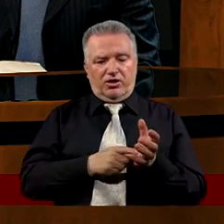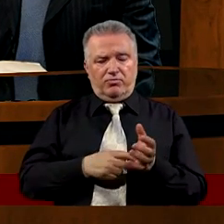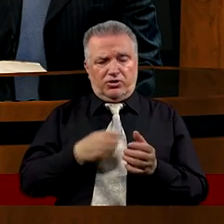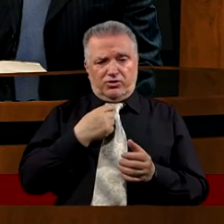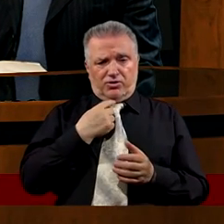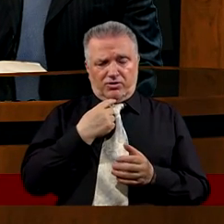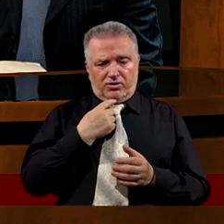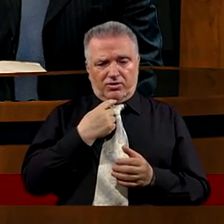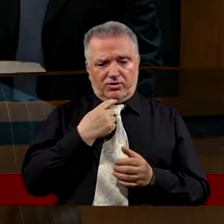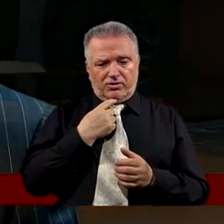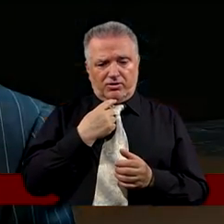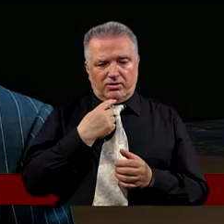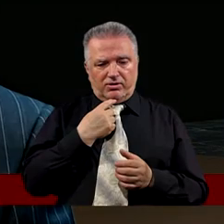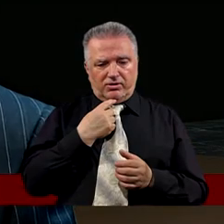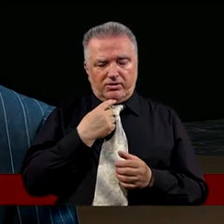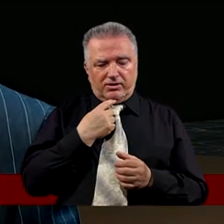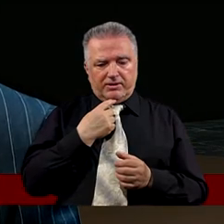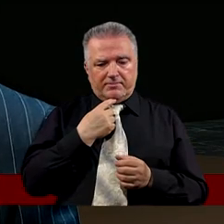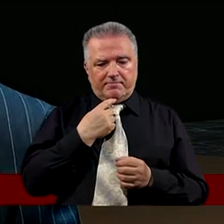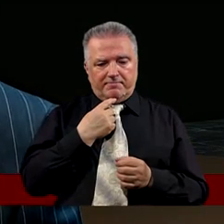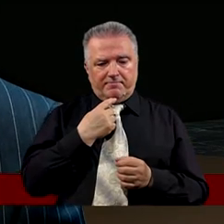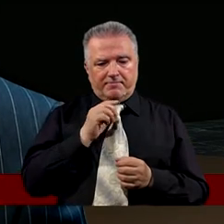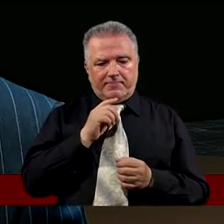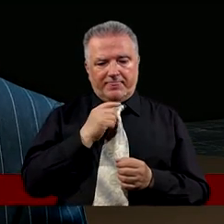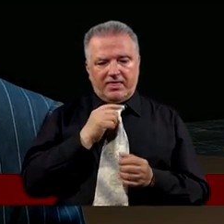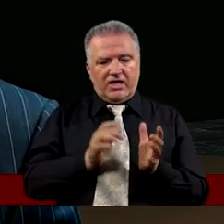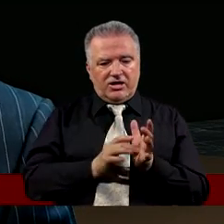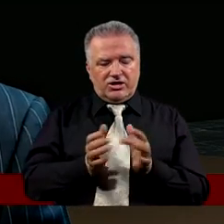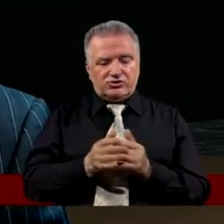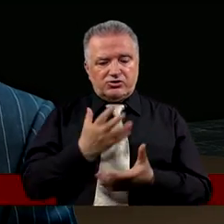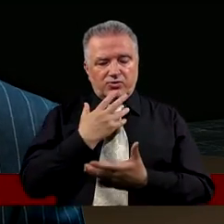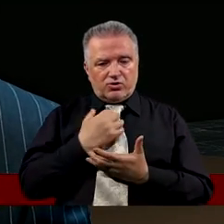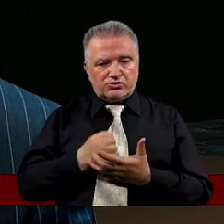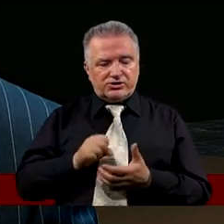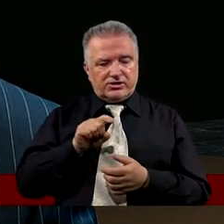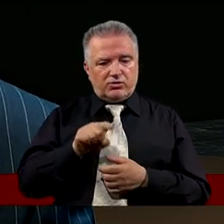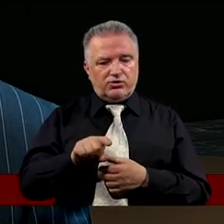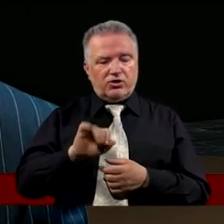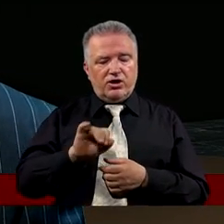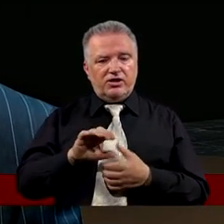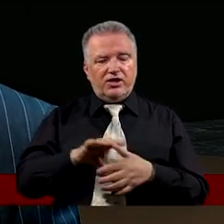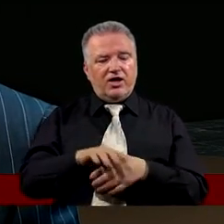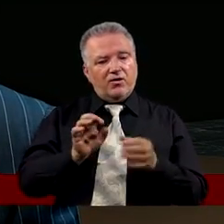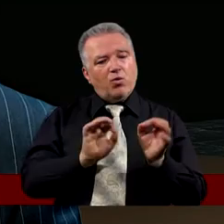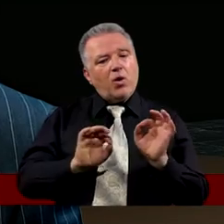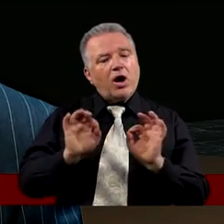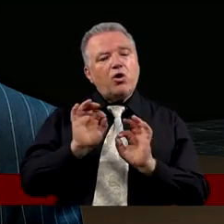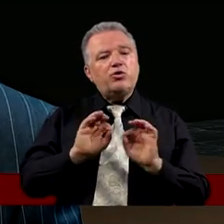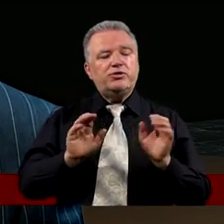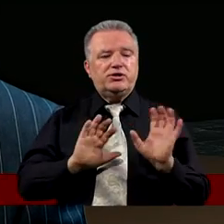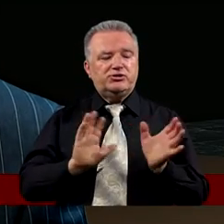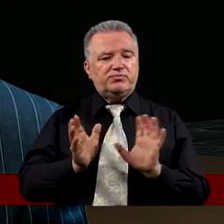Jezusie W stosunku do poborców podatkowych To Jezus to wykorzystał I w sposób bardzo łagodny i